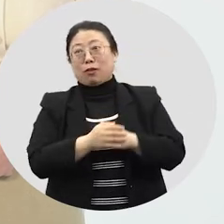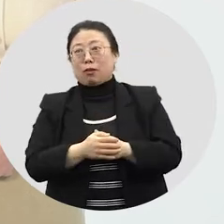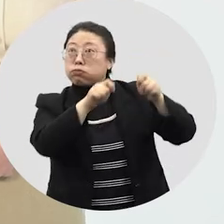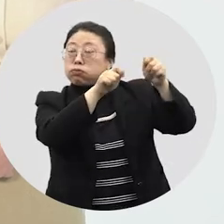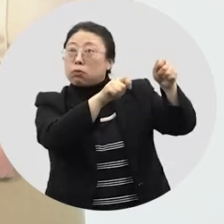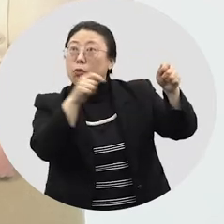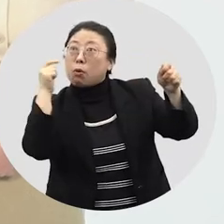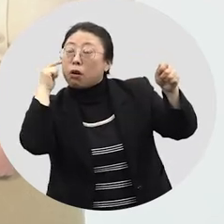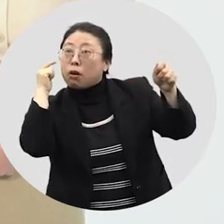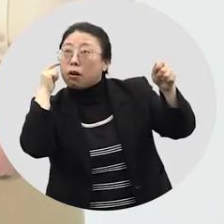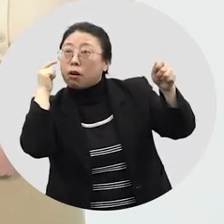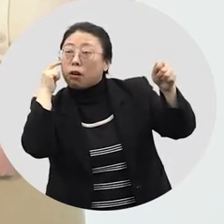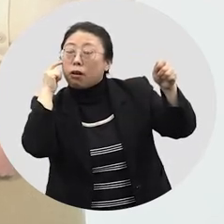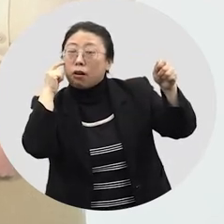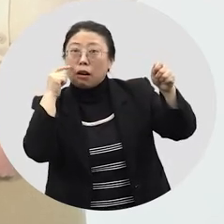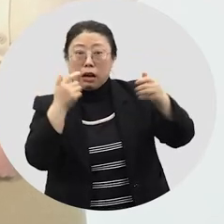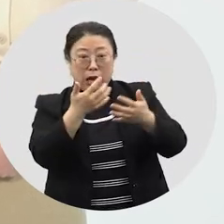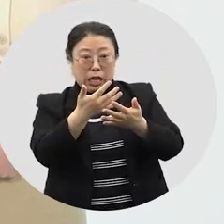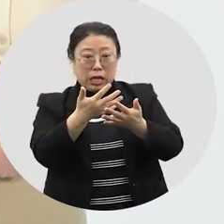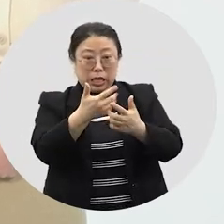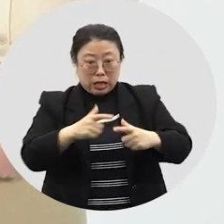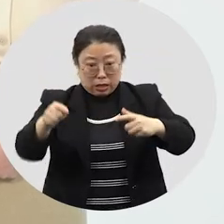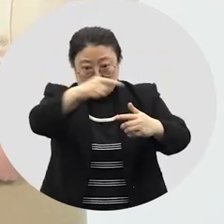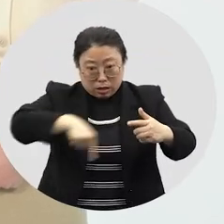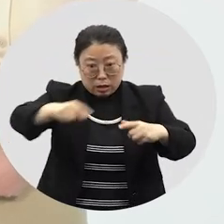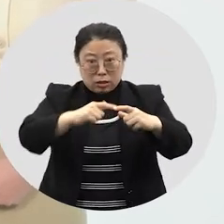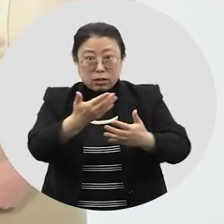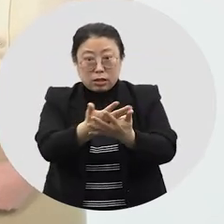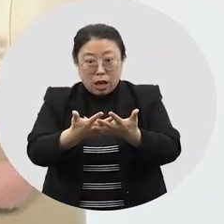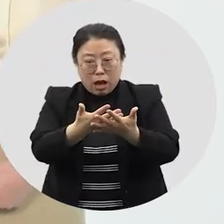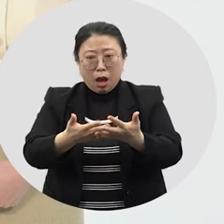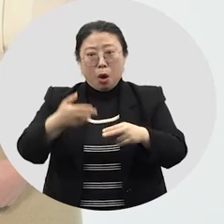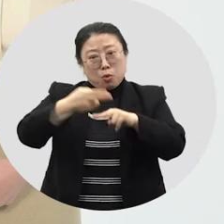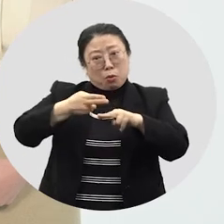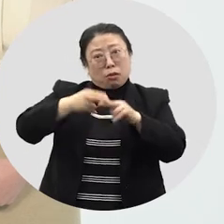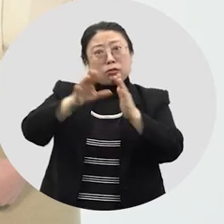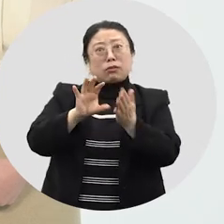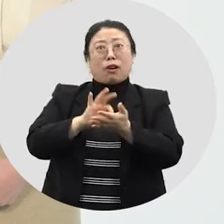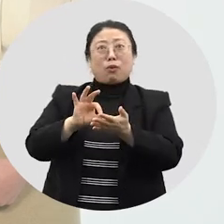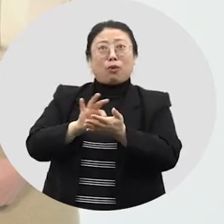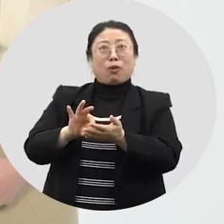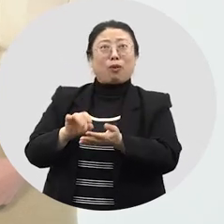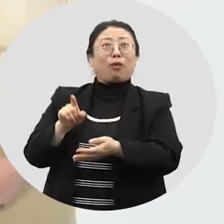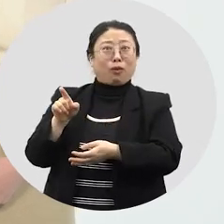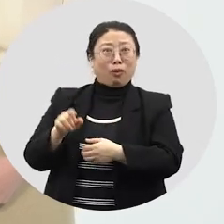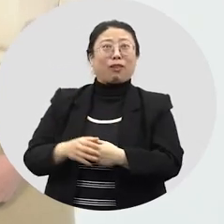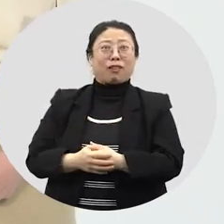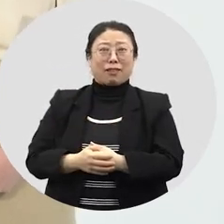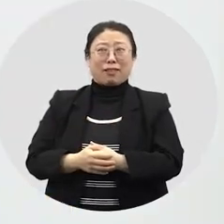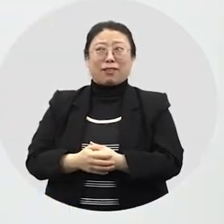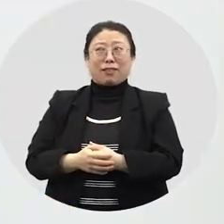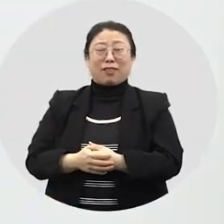채를 걸어둔다고요? 왜요? 채는 주방에서 사용하는 물건이잖아요.